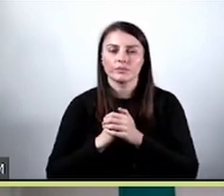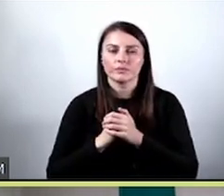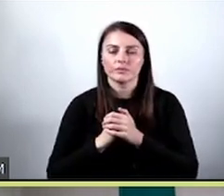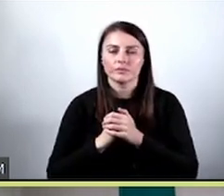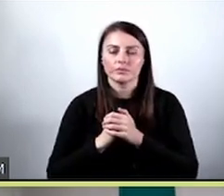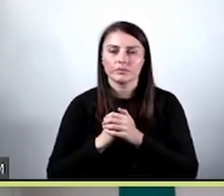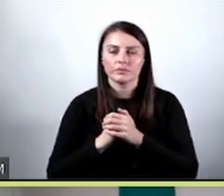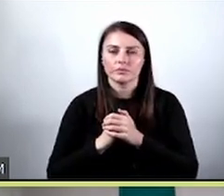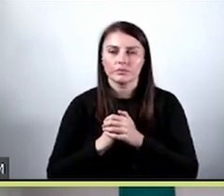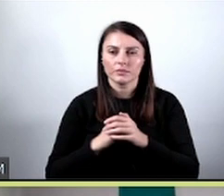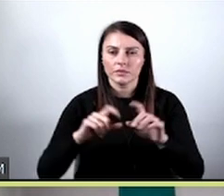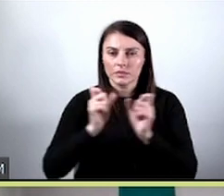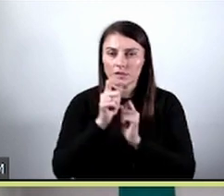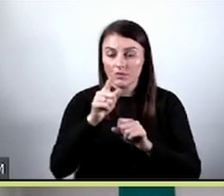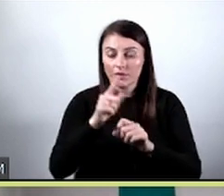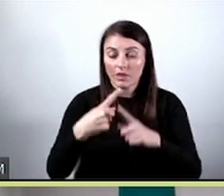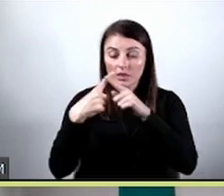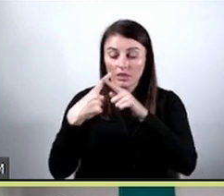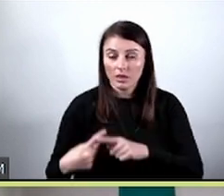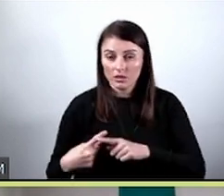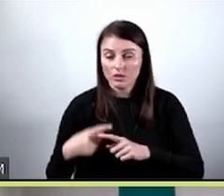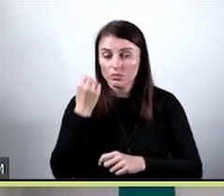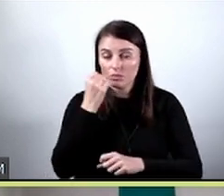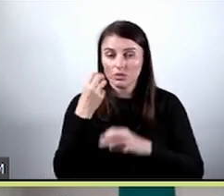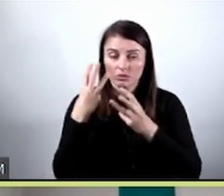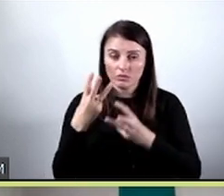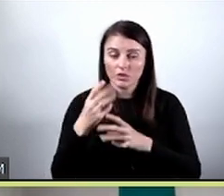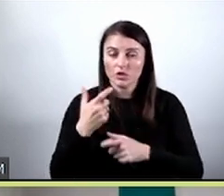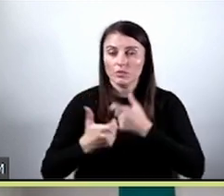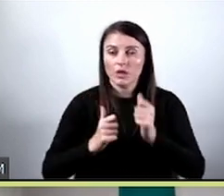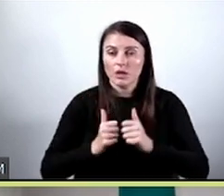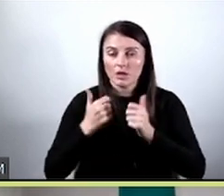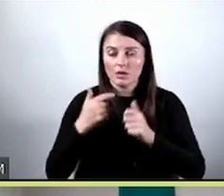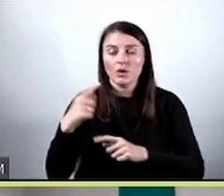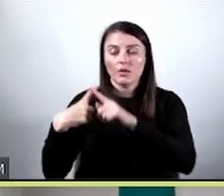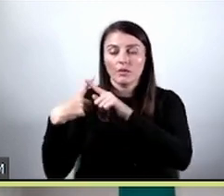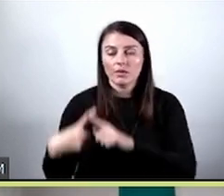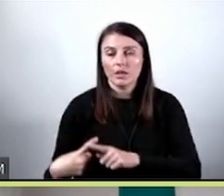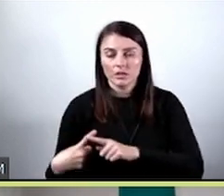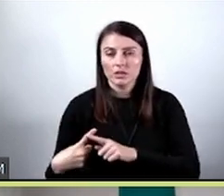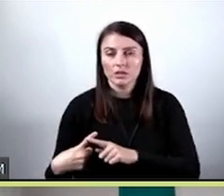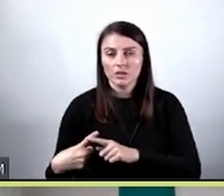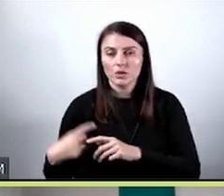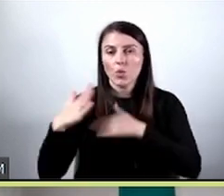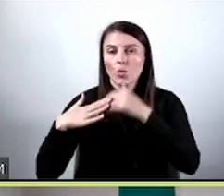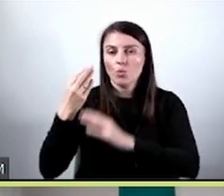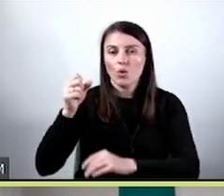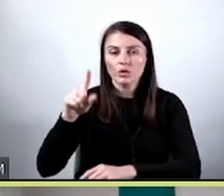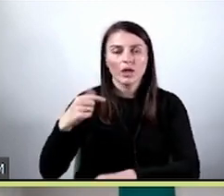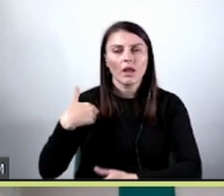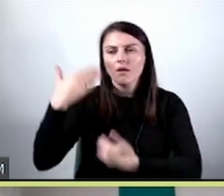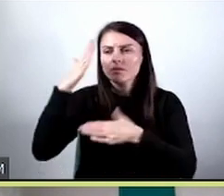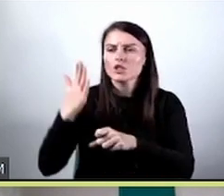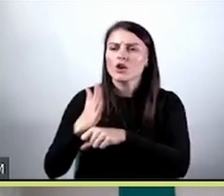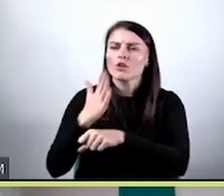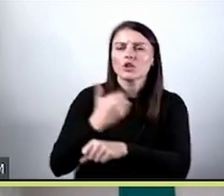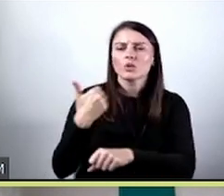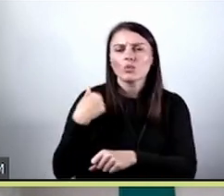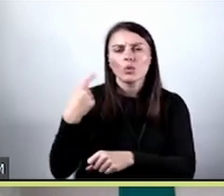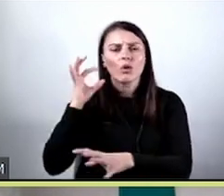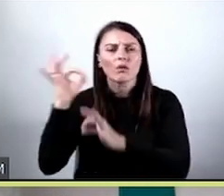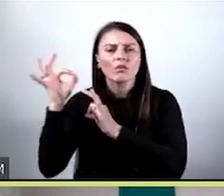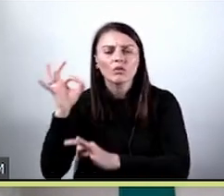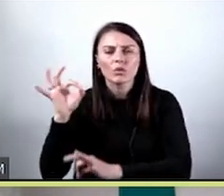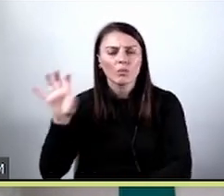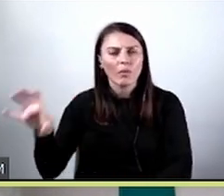I w trakcie takich testów, co jest ważne, przede wszystkim powinniśmy testować model na nieznanych wcześniej danych. Tylko w ten